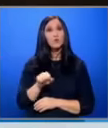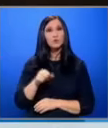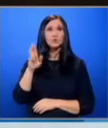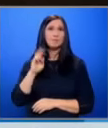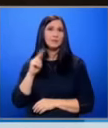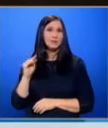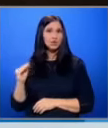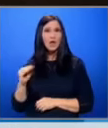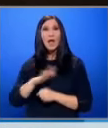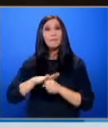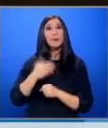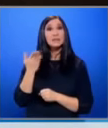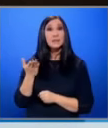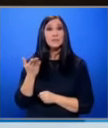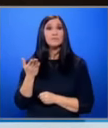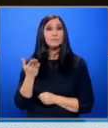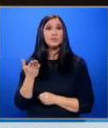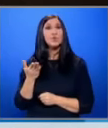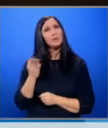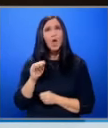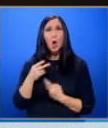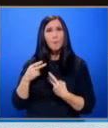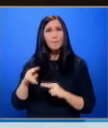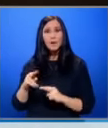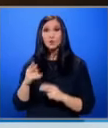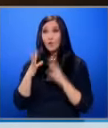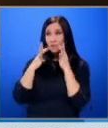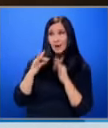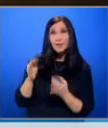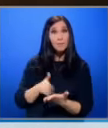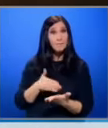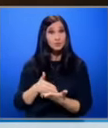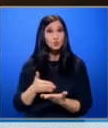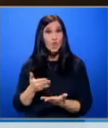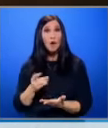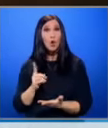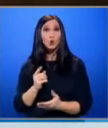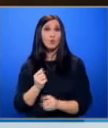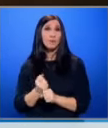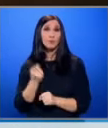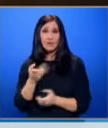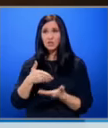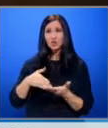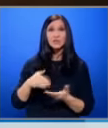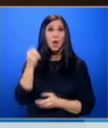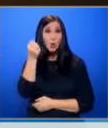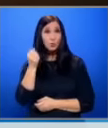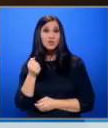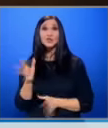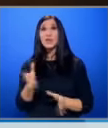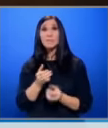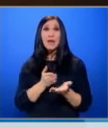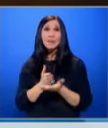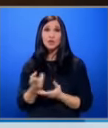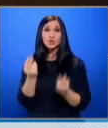На база тези инциденти ще бъде обрнато внимание на персонал, който обслужва тази част на локомотивите и съответно ще намерим начин да